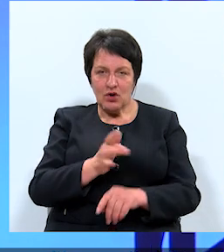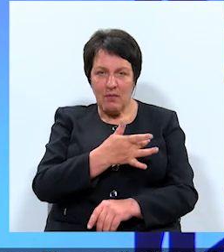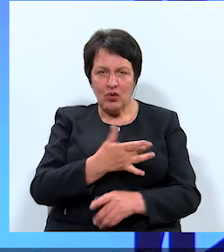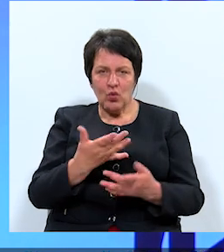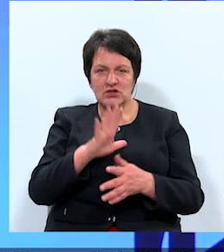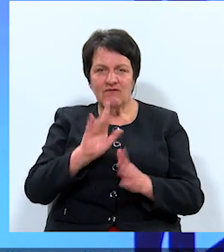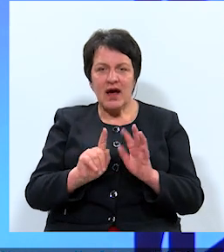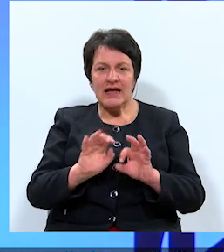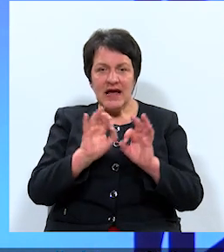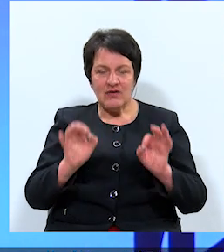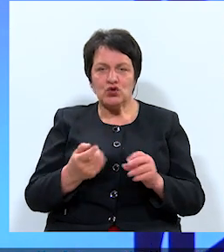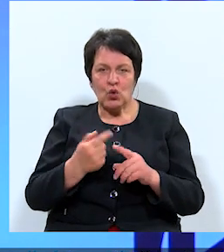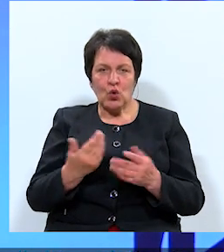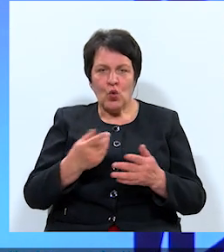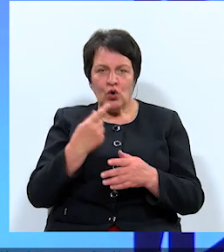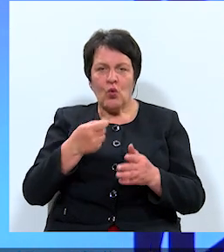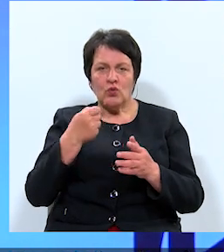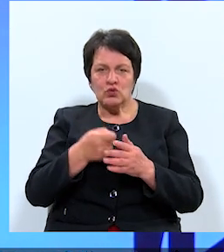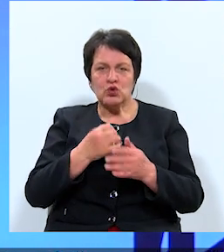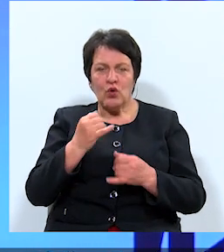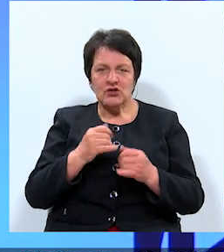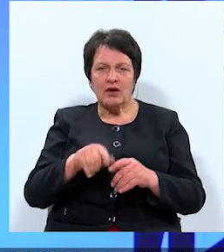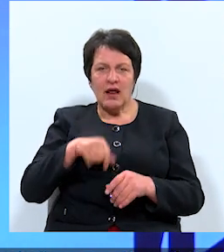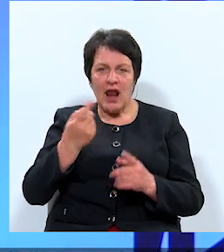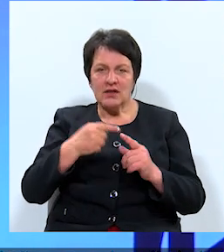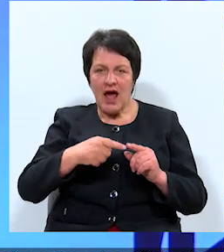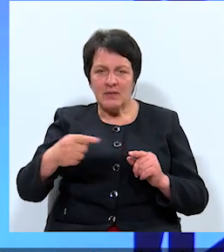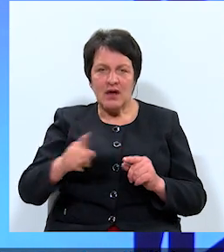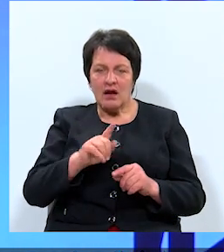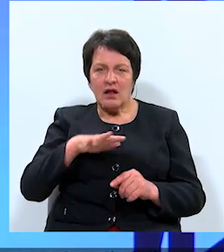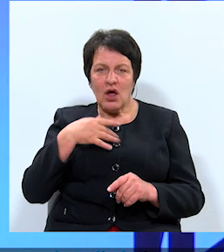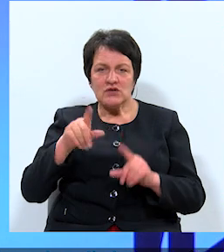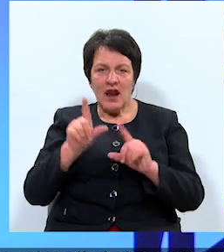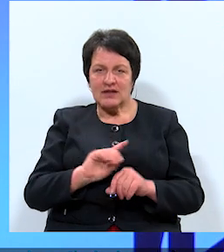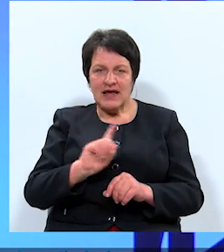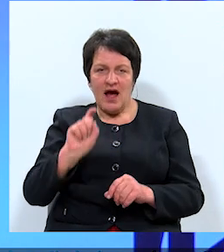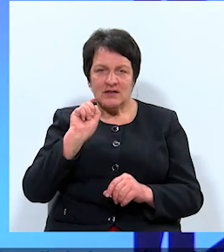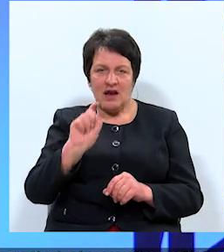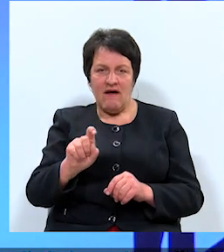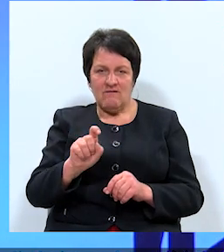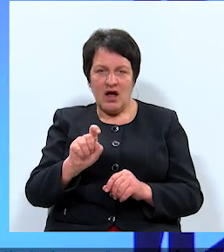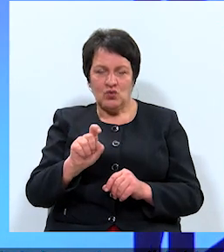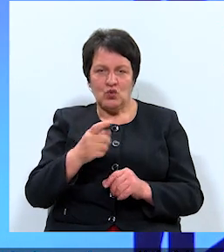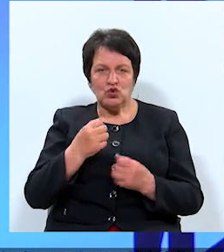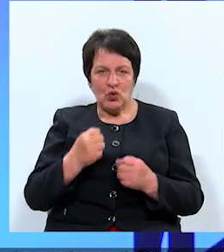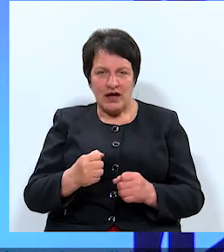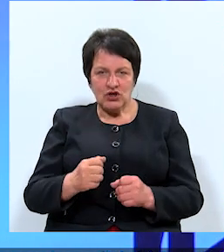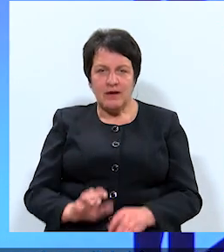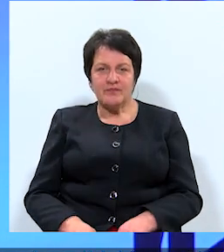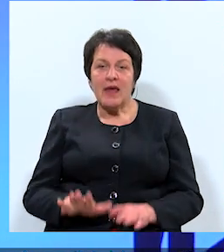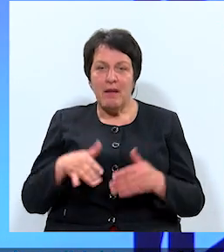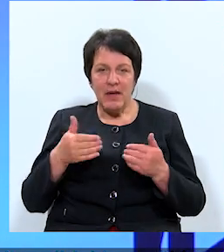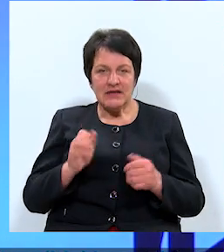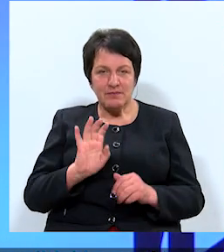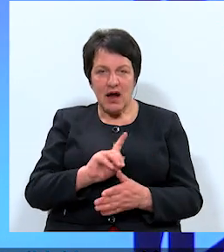varētu ieviest, un kuru uzturēšana ilgtermiņā ir daudz slētāka nekā tramvaju uzturēšana. Paldies par